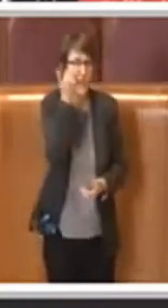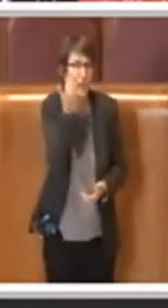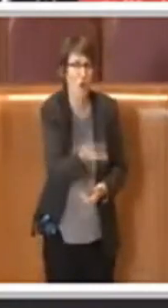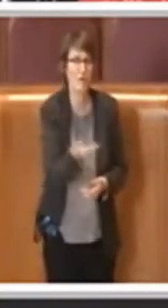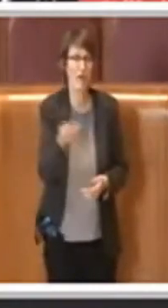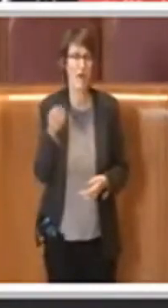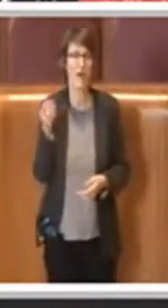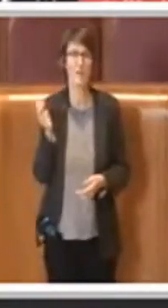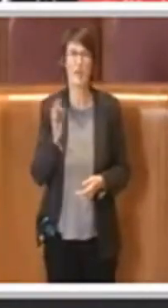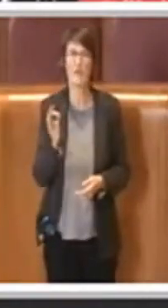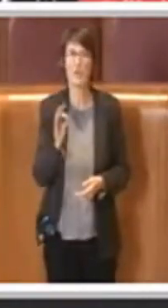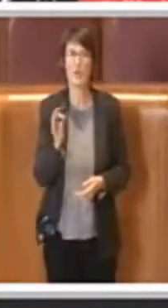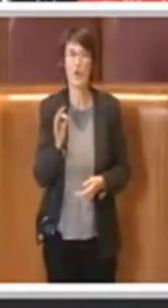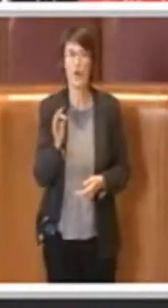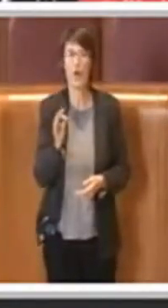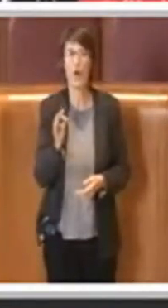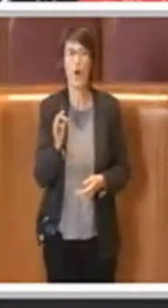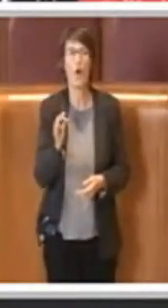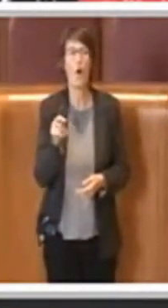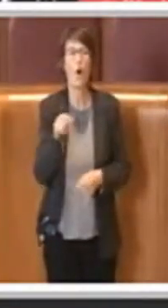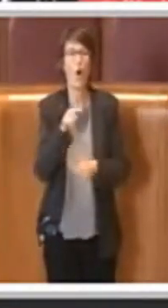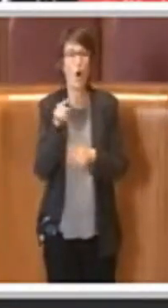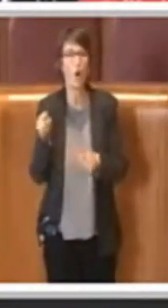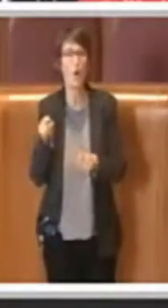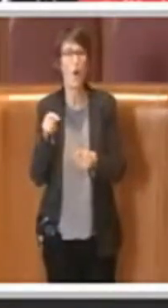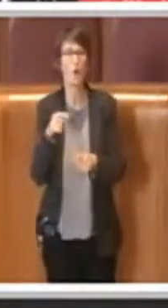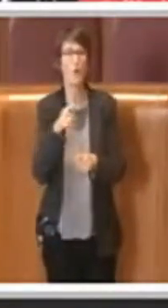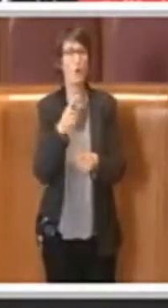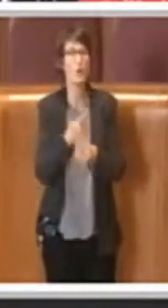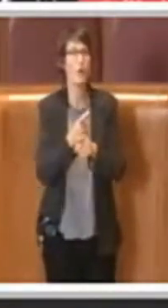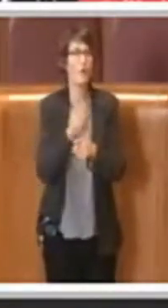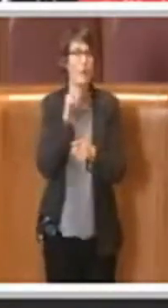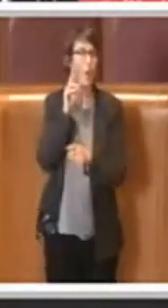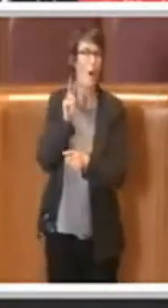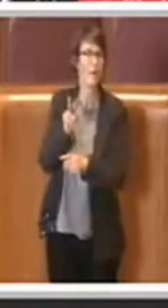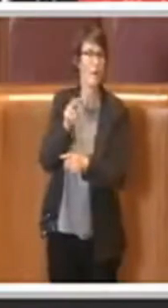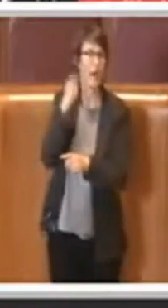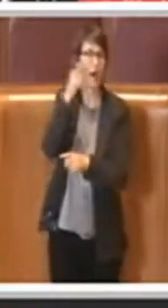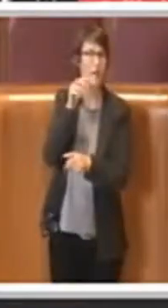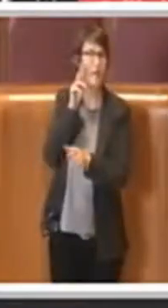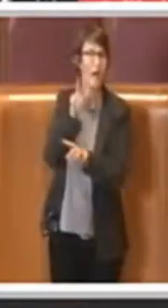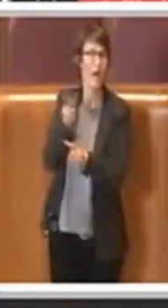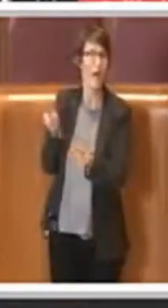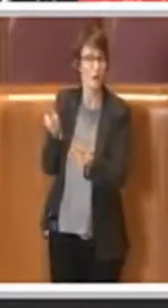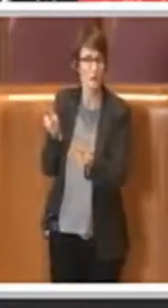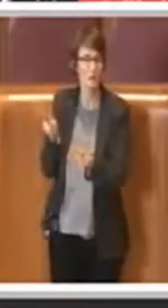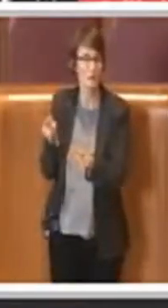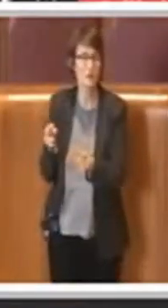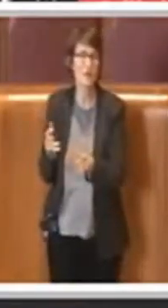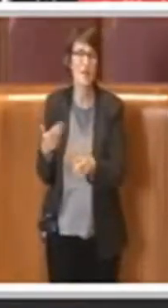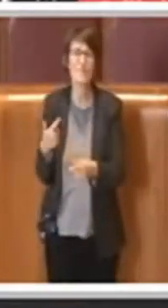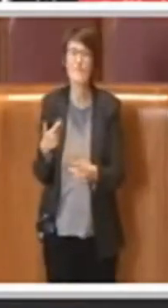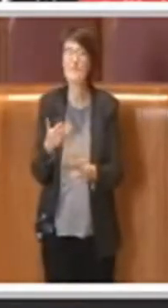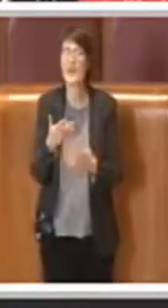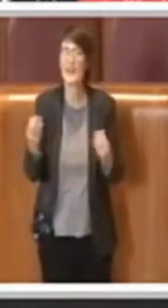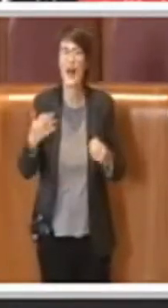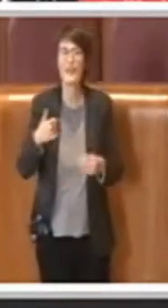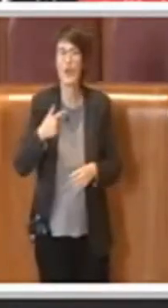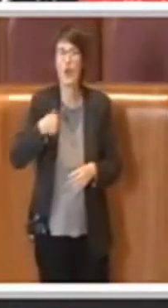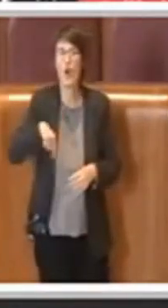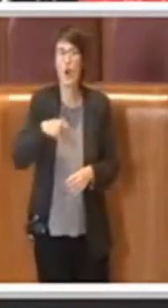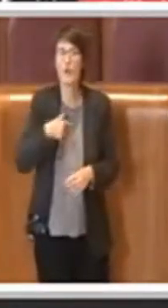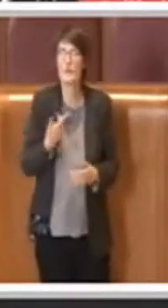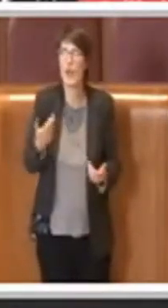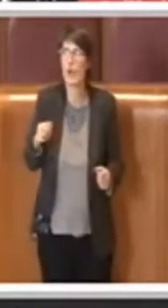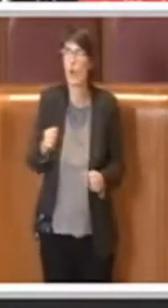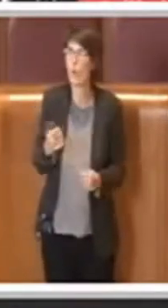oppure vi dovranno guardare in faccia perché ci sono cose che non dipendono da noi, sono anche le legislazioni superiori e quello noi non ci possiamo fare